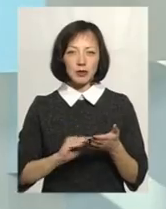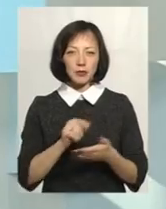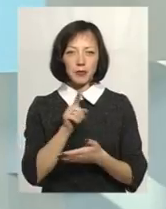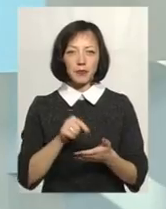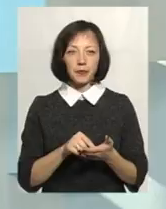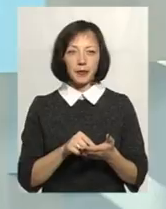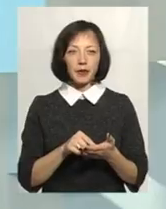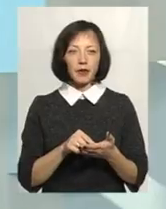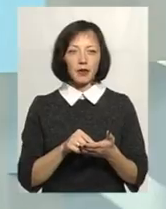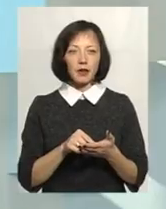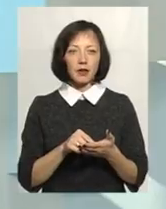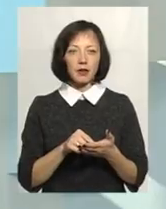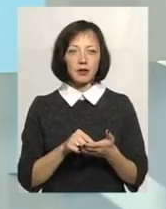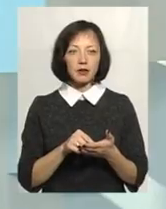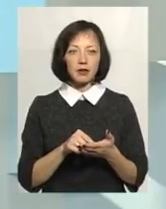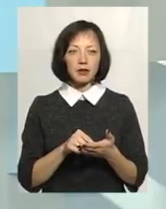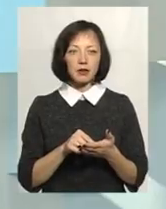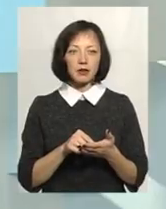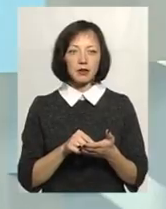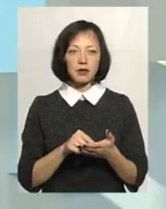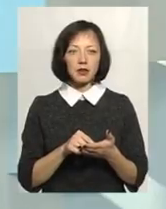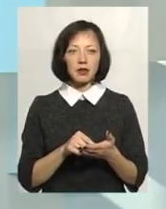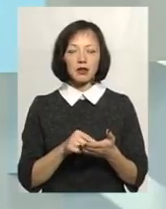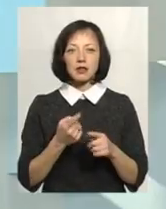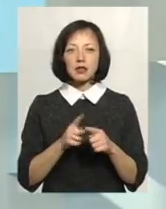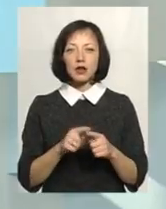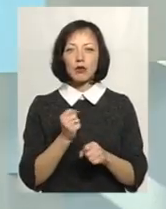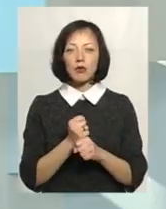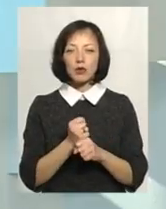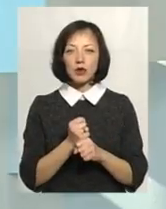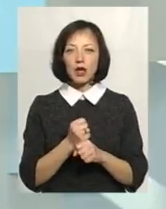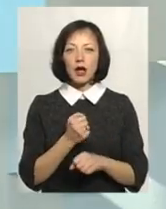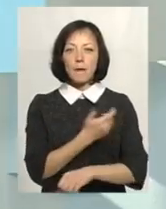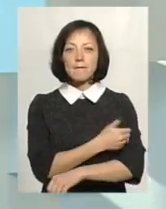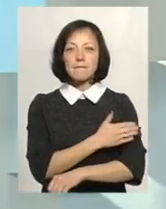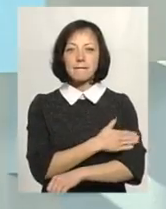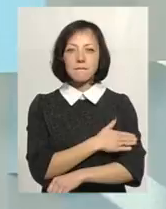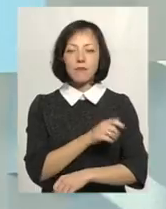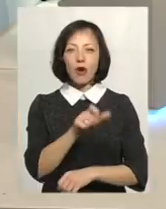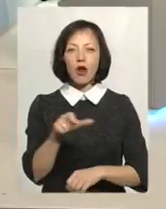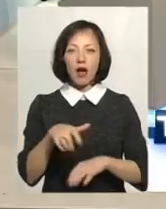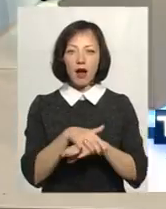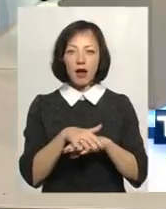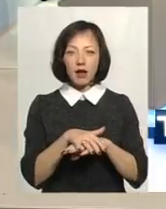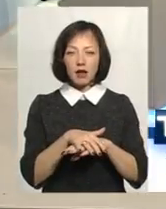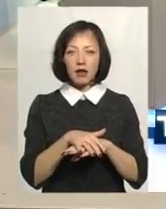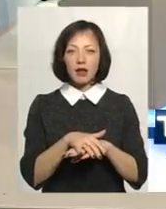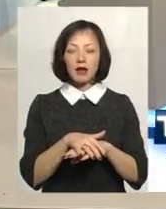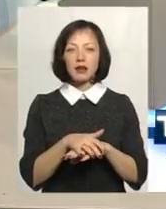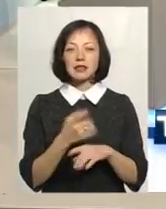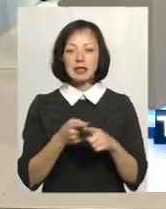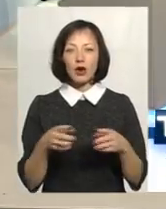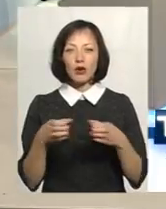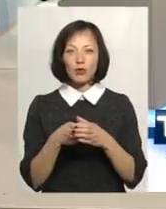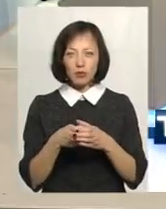Аналізуючи роботу, яку я написала, я можу сказати, що поляки – це саме та етнічна група, для якої репресивно-каральна система